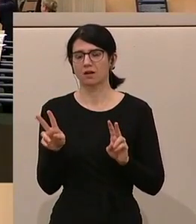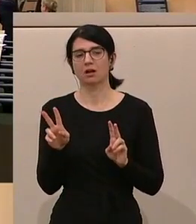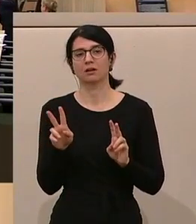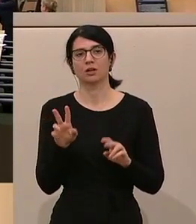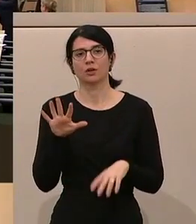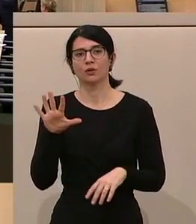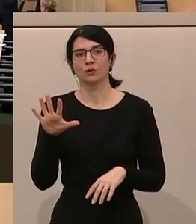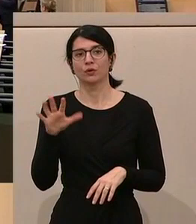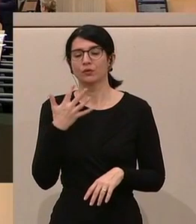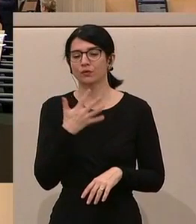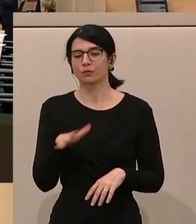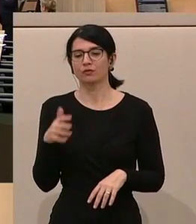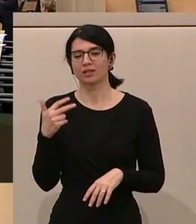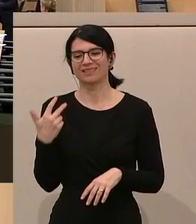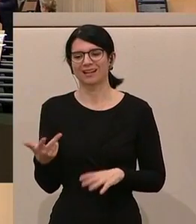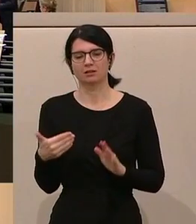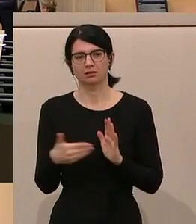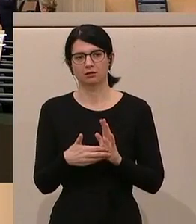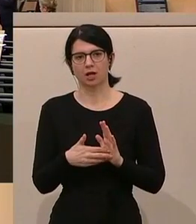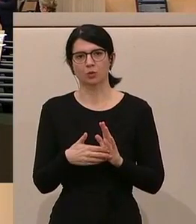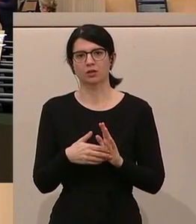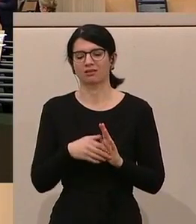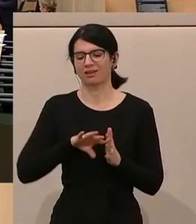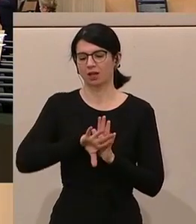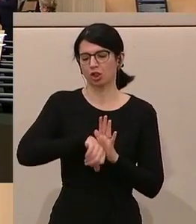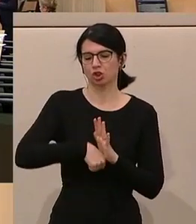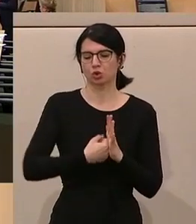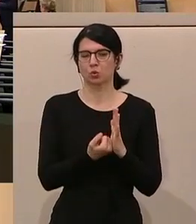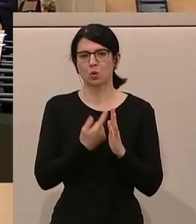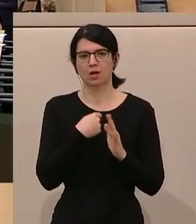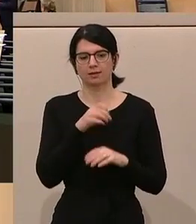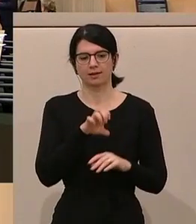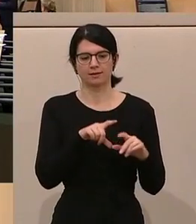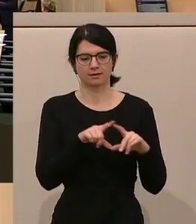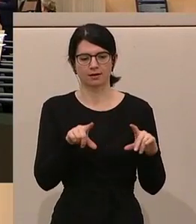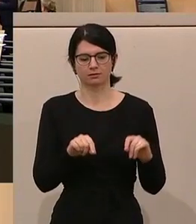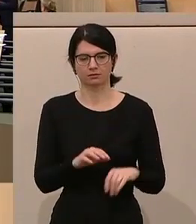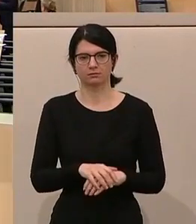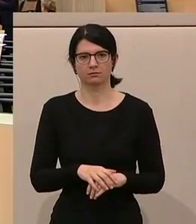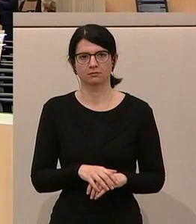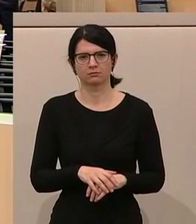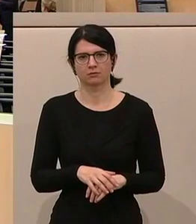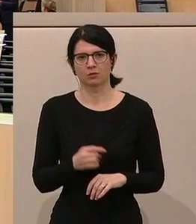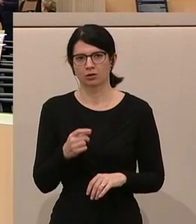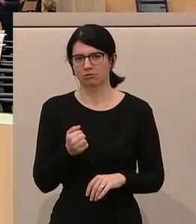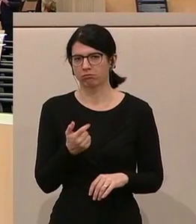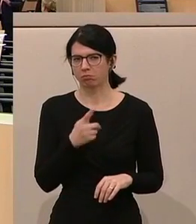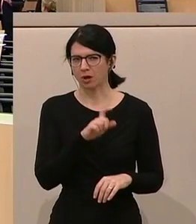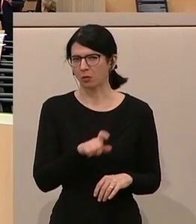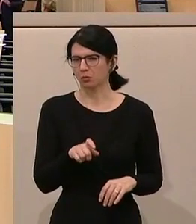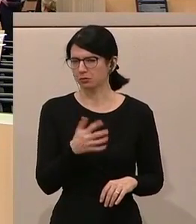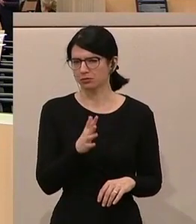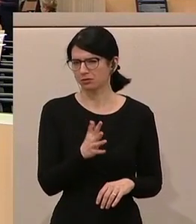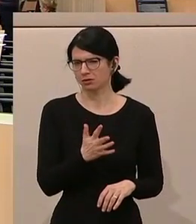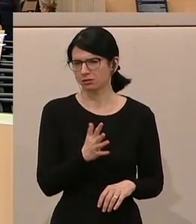530.000 gestohlene E-Cards. Also von wegen ein paar Hundert, meine